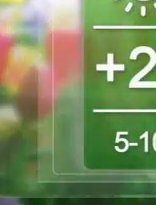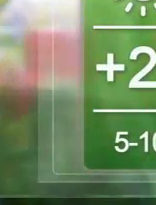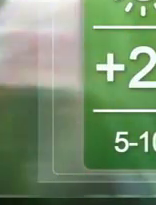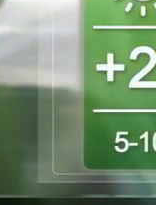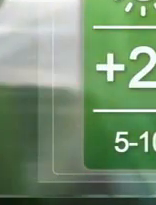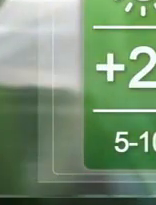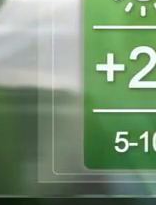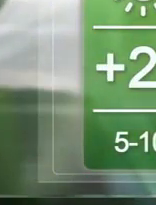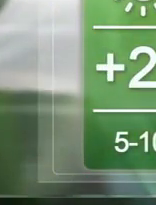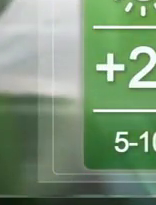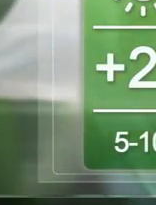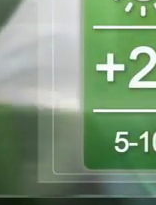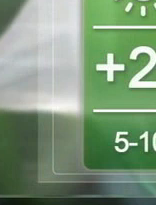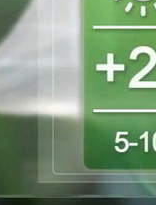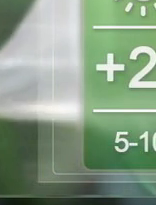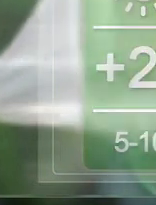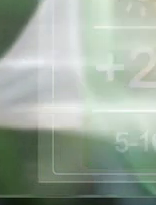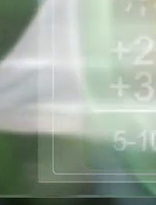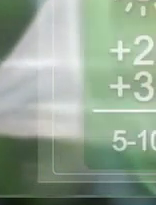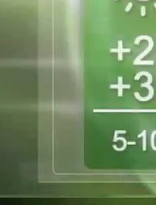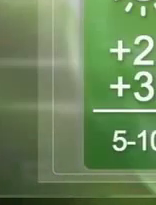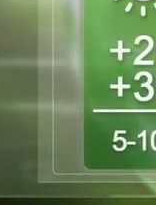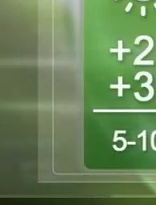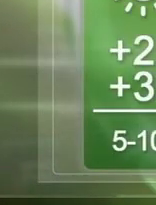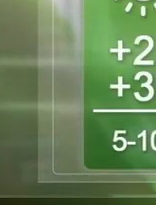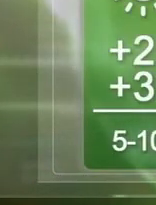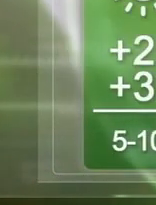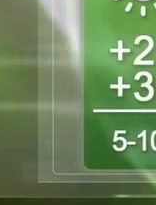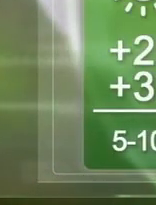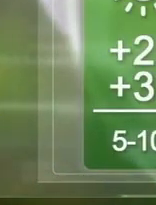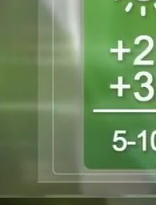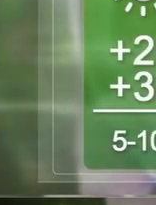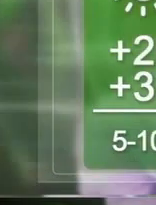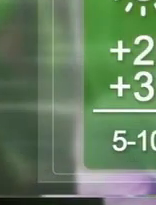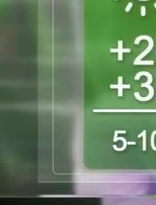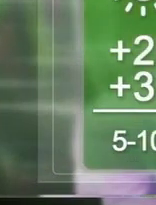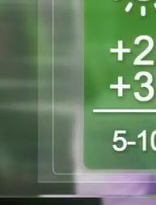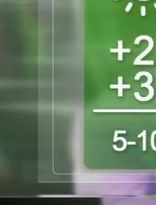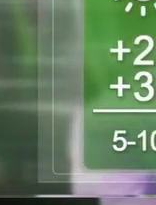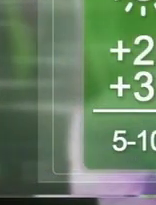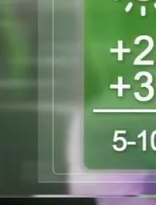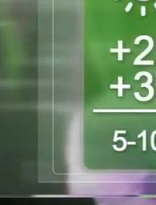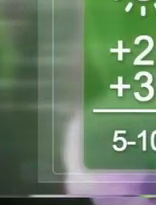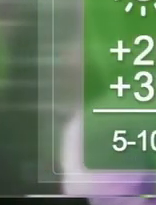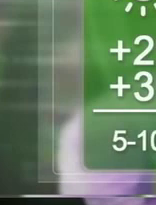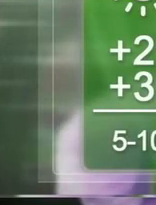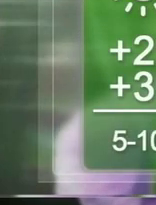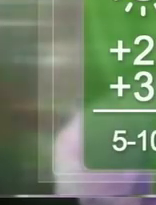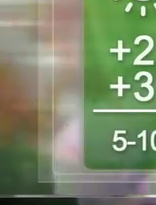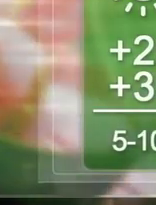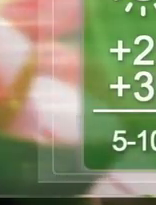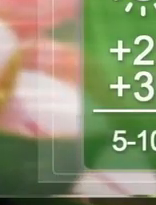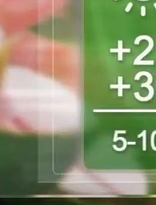в день до 24-26 градусів. 7-8 червня збережеться погода без опадів. Температура повітря дещо підвищиться.